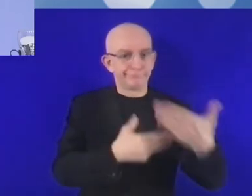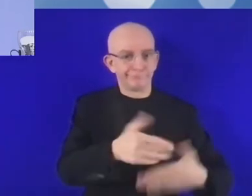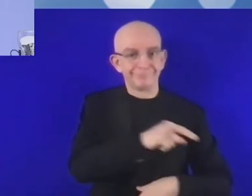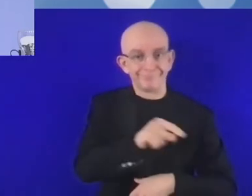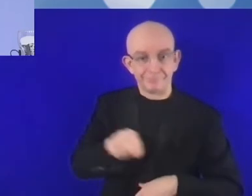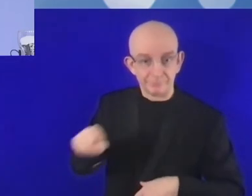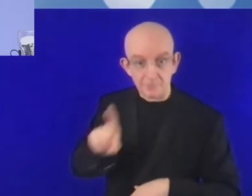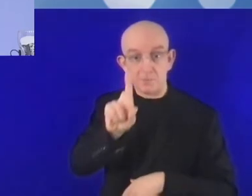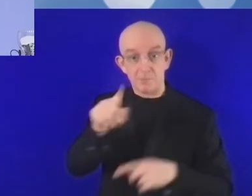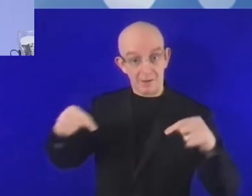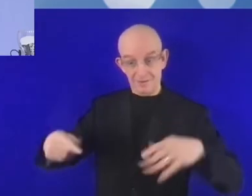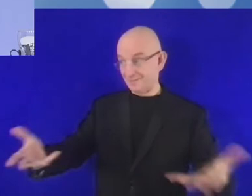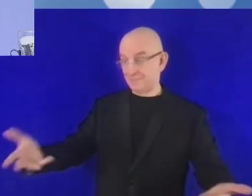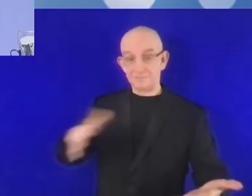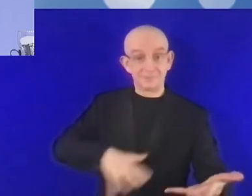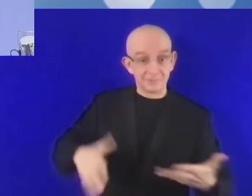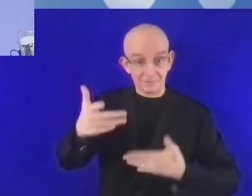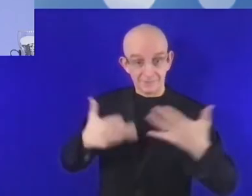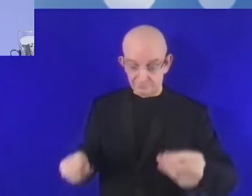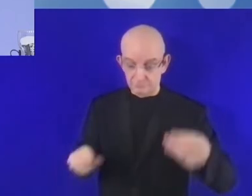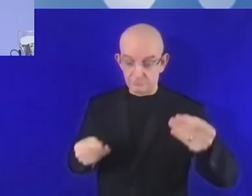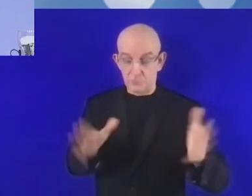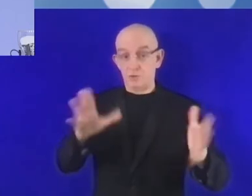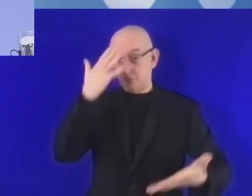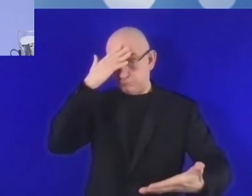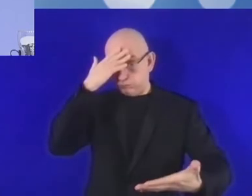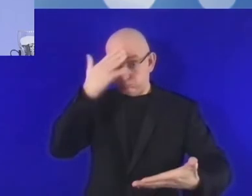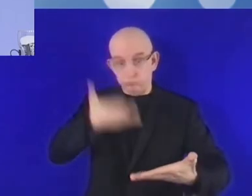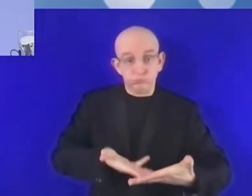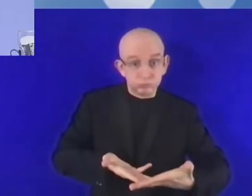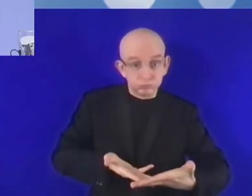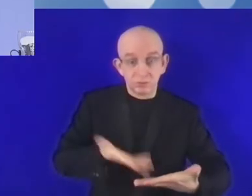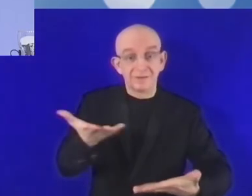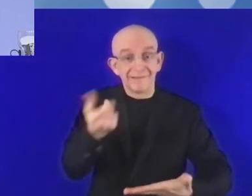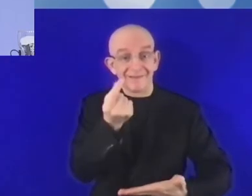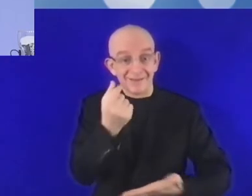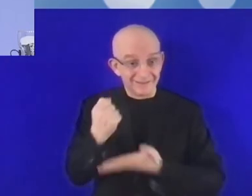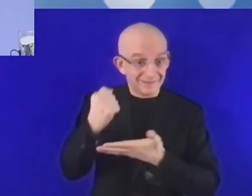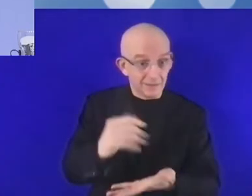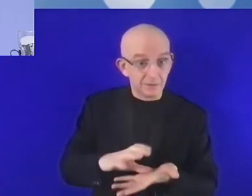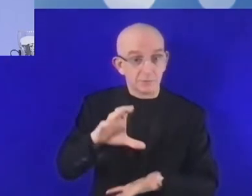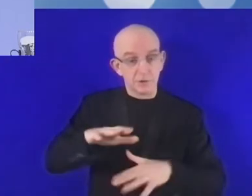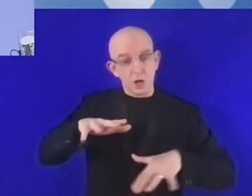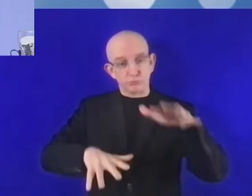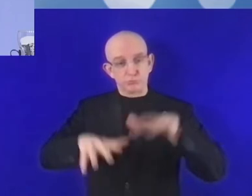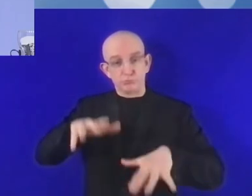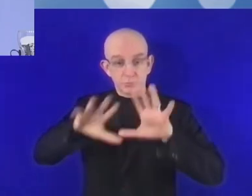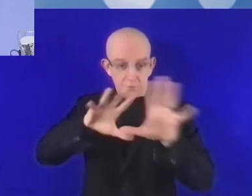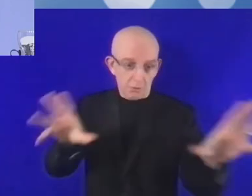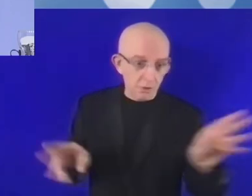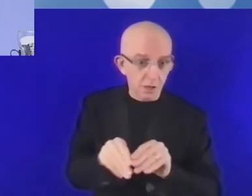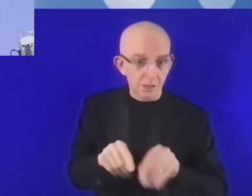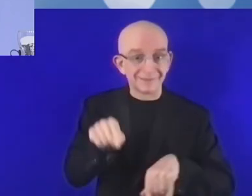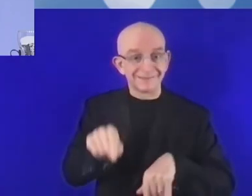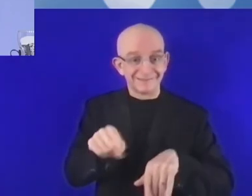capital jest łatwo dostępny, tam obserwujemy bardzo istotny